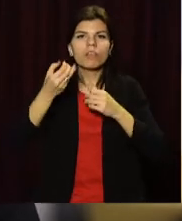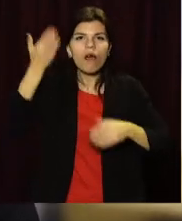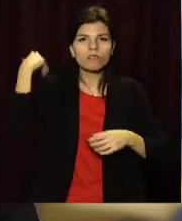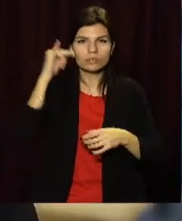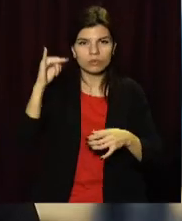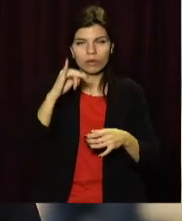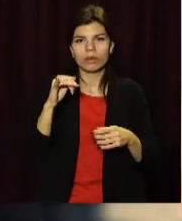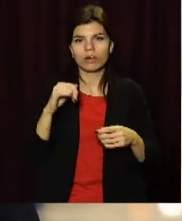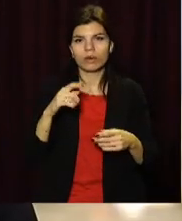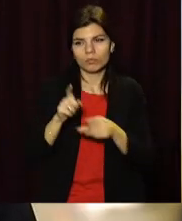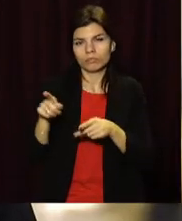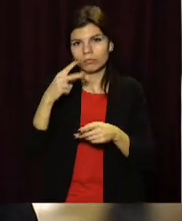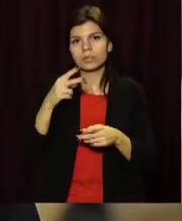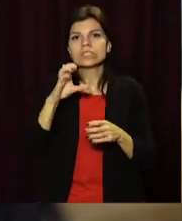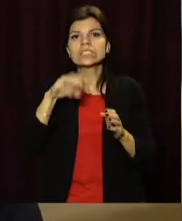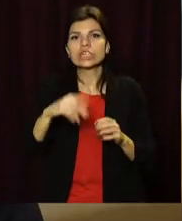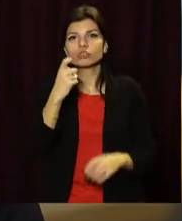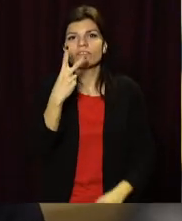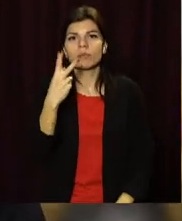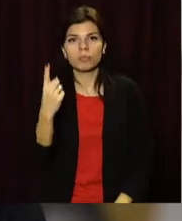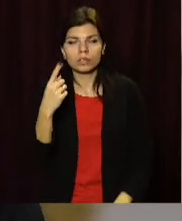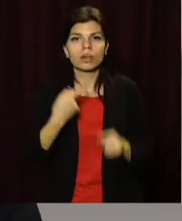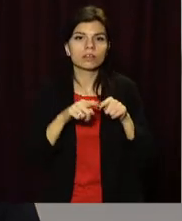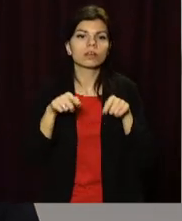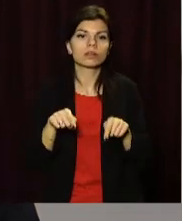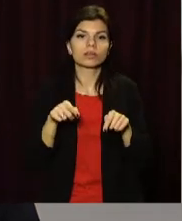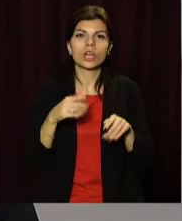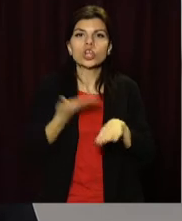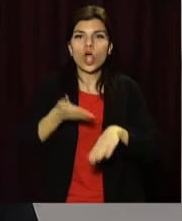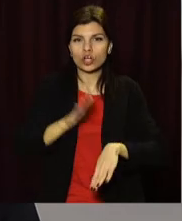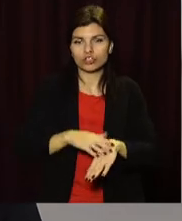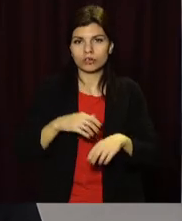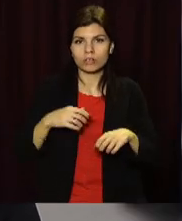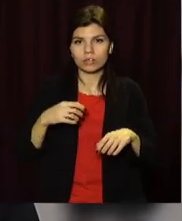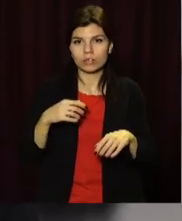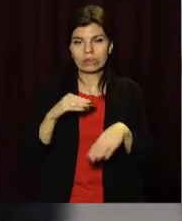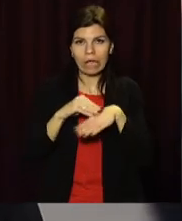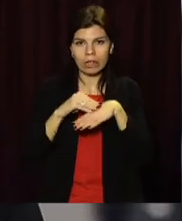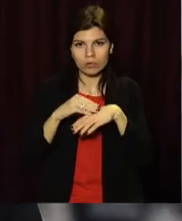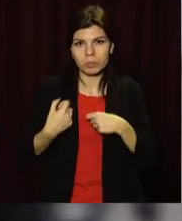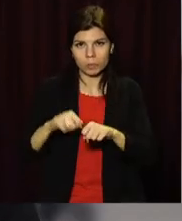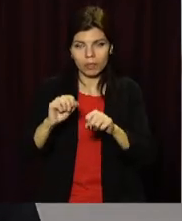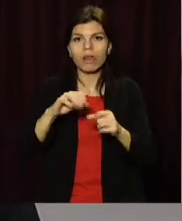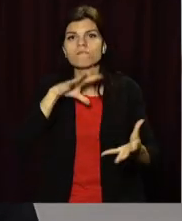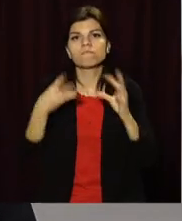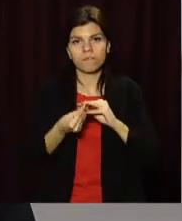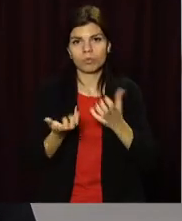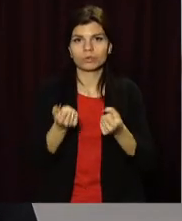за статтею 121. Це умисне завдання тяжких тілесних ушкоджень, що спричинило смерть.